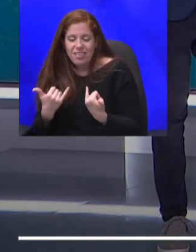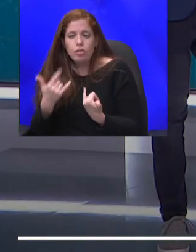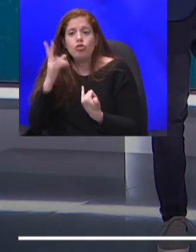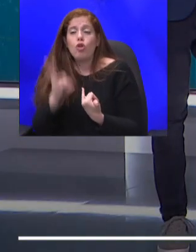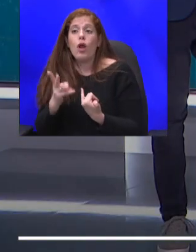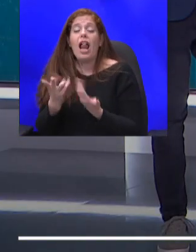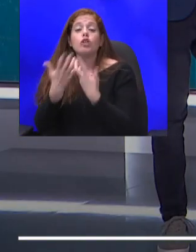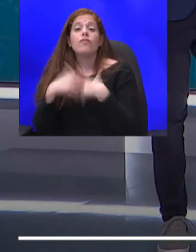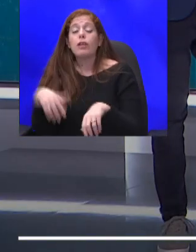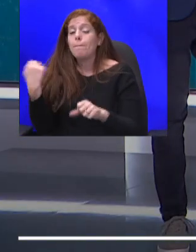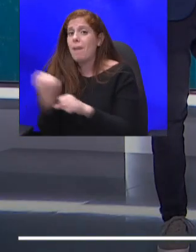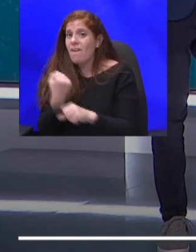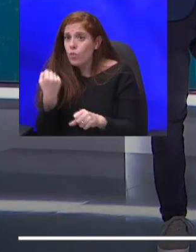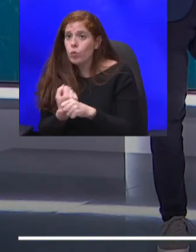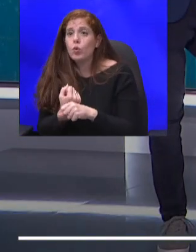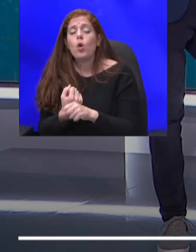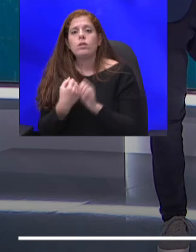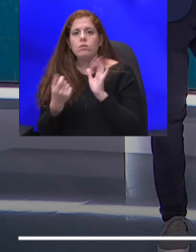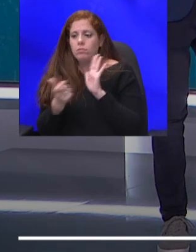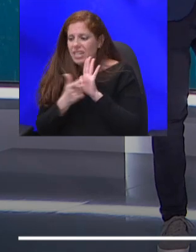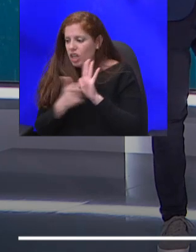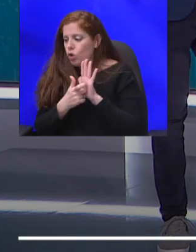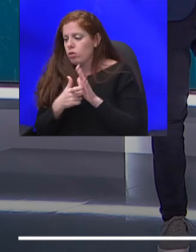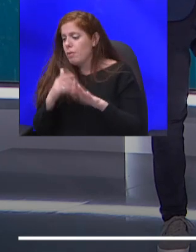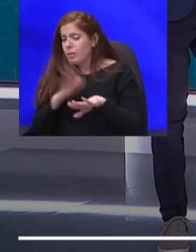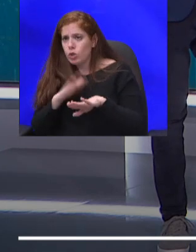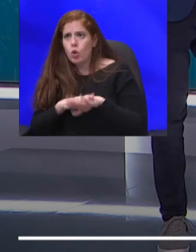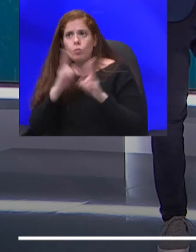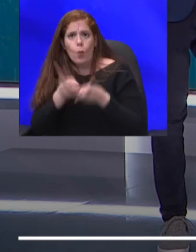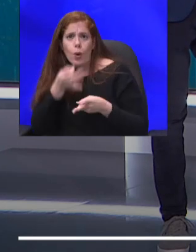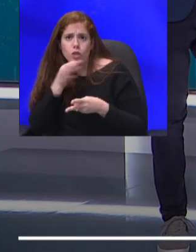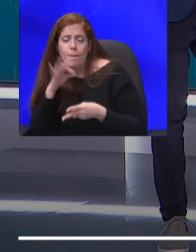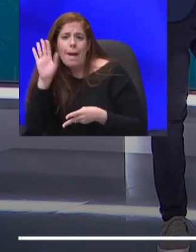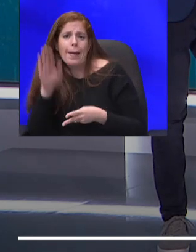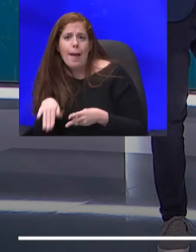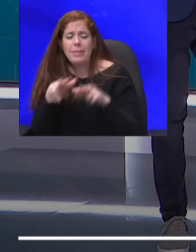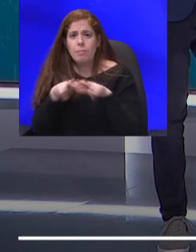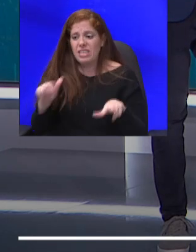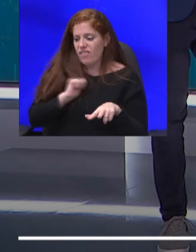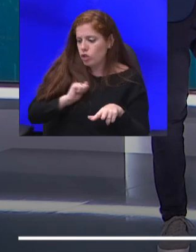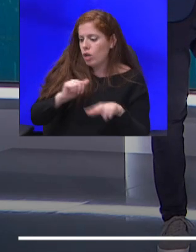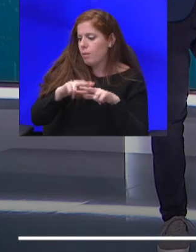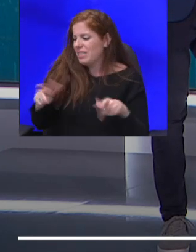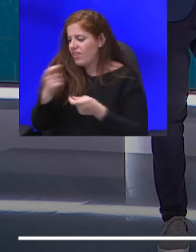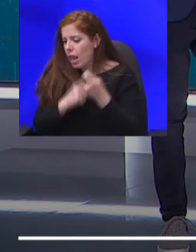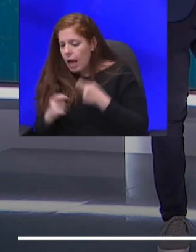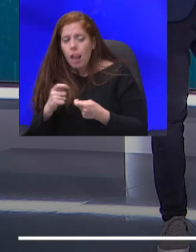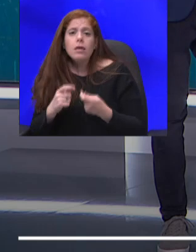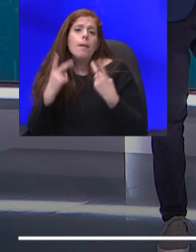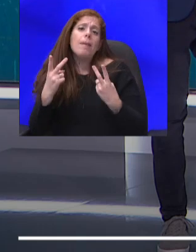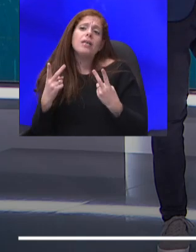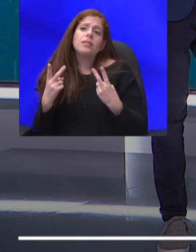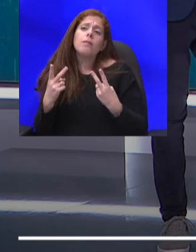במקצועות נדרשים, אטרקטיביים, שהם יוכלו לשפר גם את המצב האישי, את המצב הכלכלי. בעצם שאול להפוך את המשבר